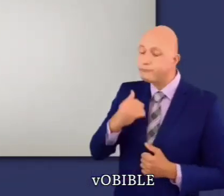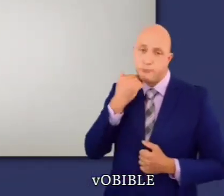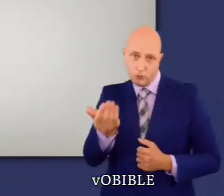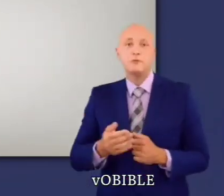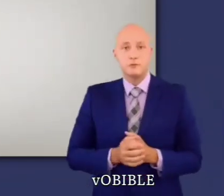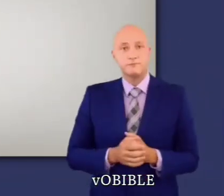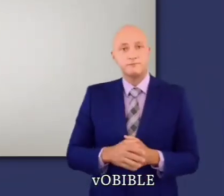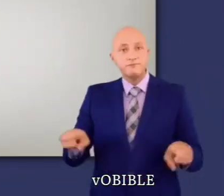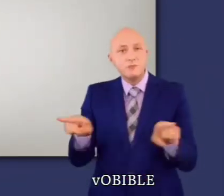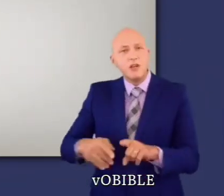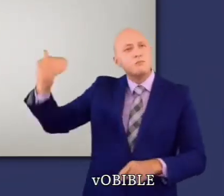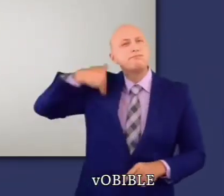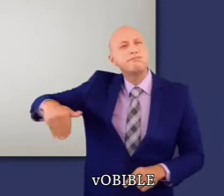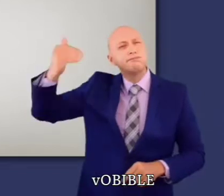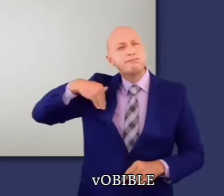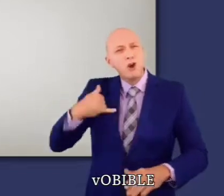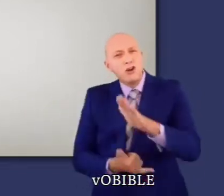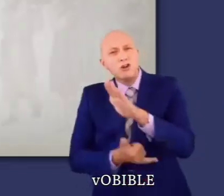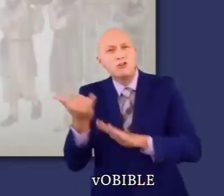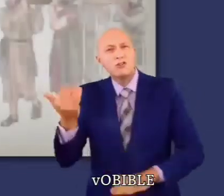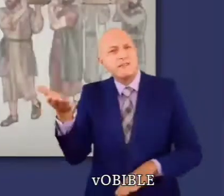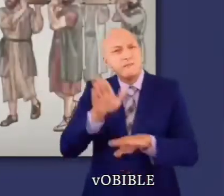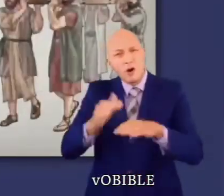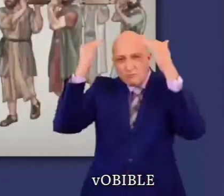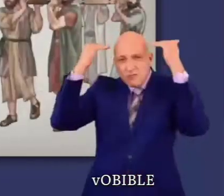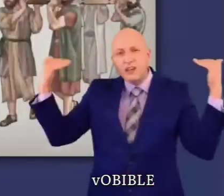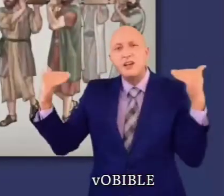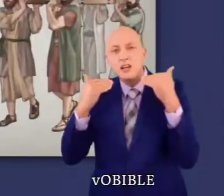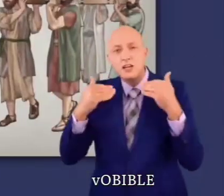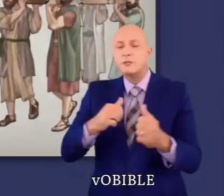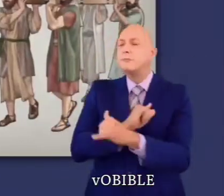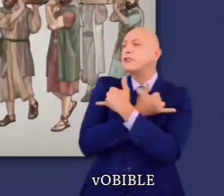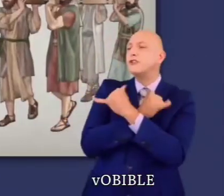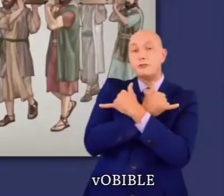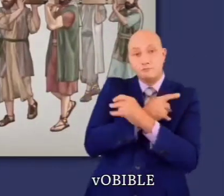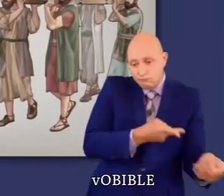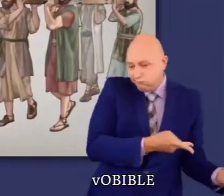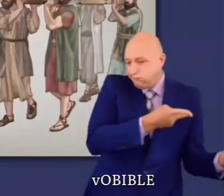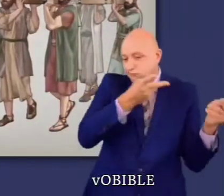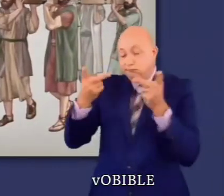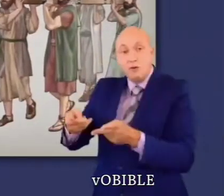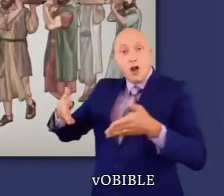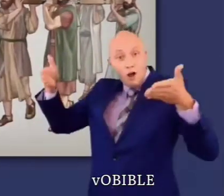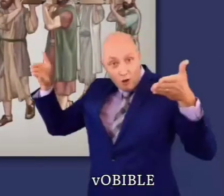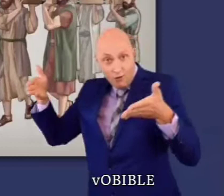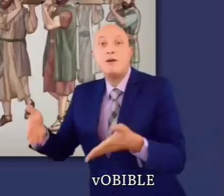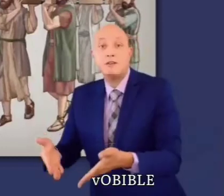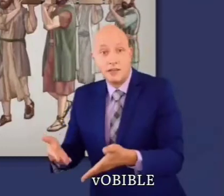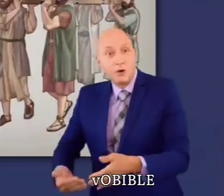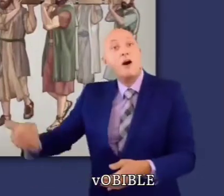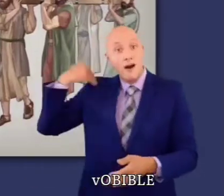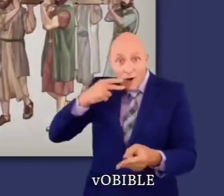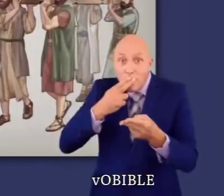de même qu'Eleazard, fils d'Aaron. Par ailleurs, les Israélites s'acquittent de leur serment en enterrant les ossements